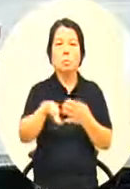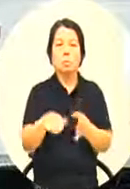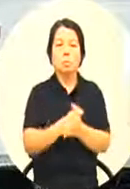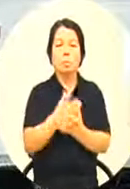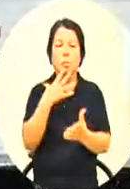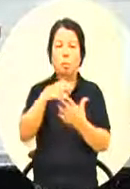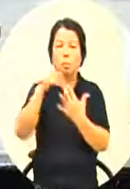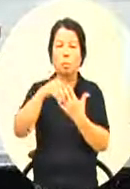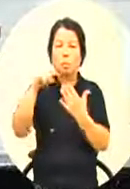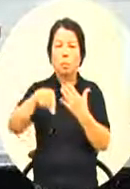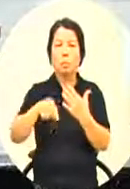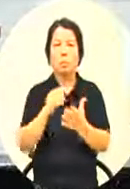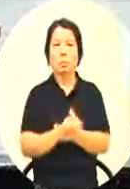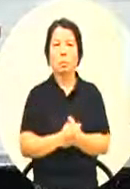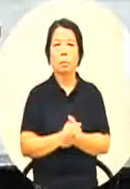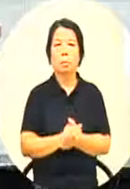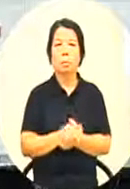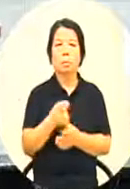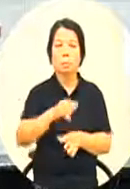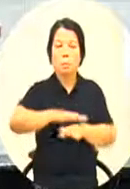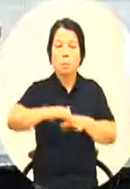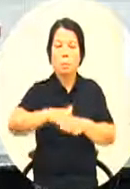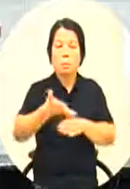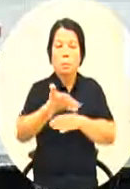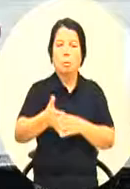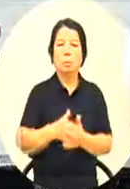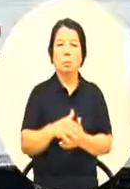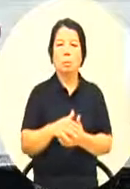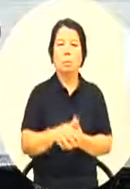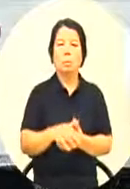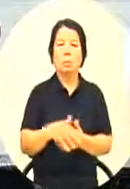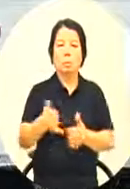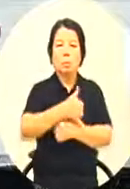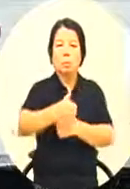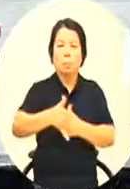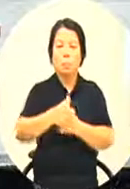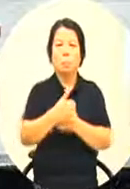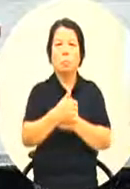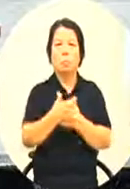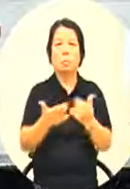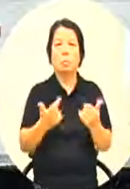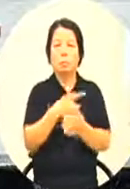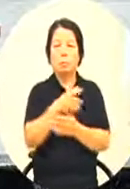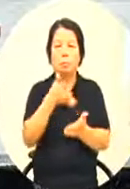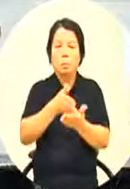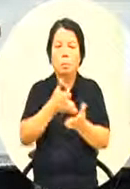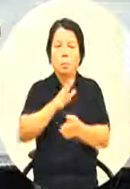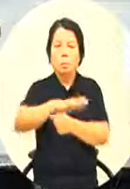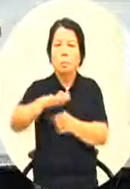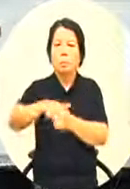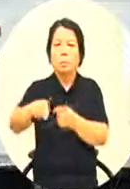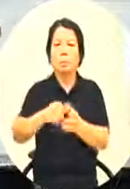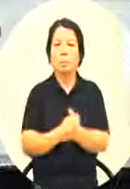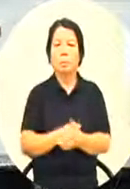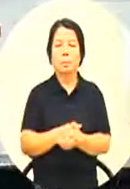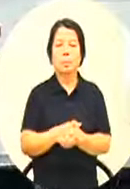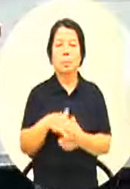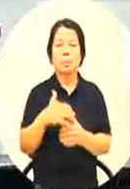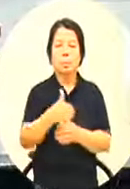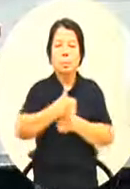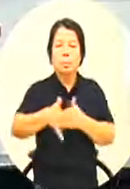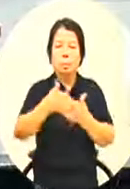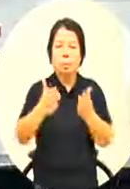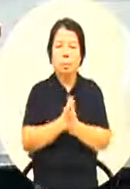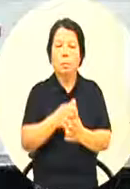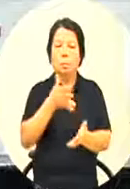员会那么我们就会给委员充分的咨询好 这是我们希望在委员会当中达成一个共识